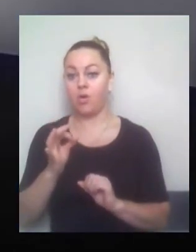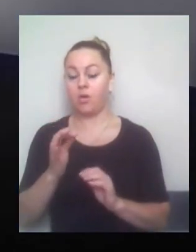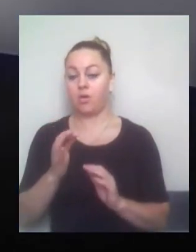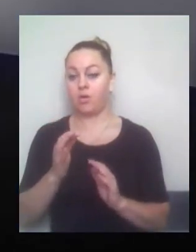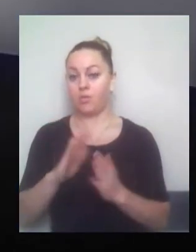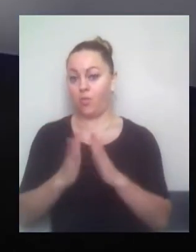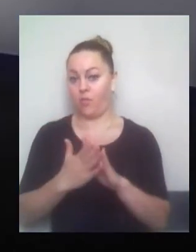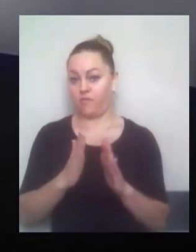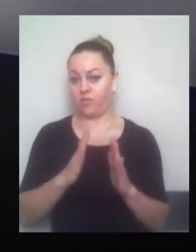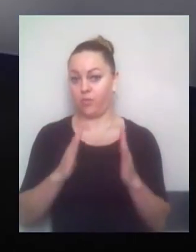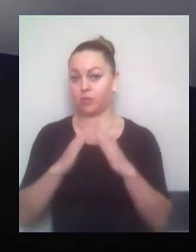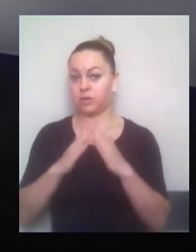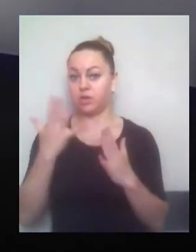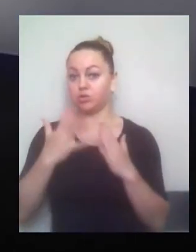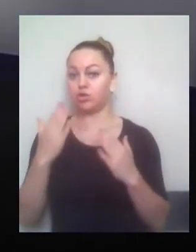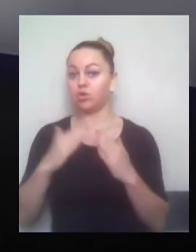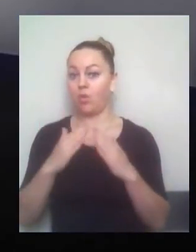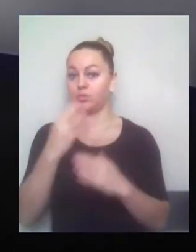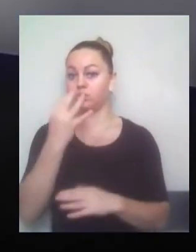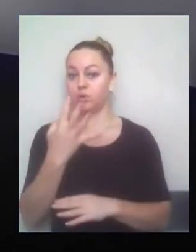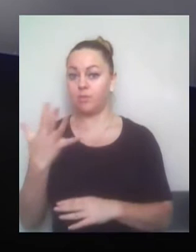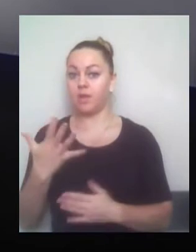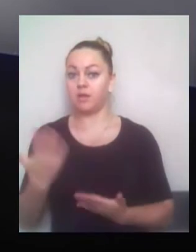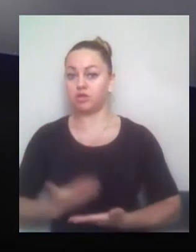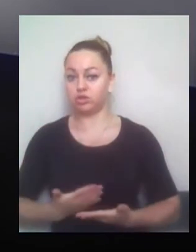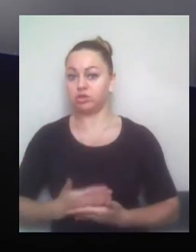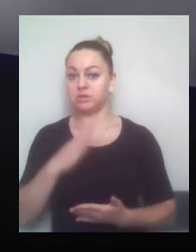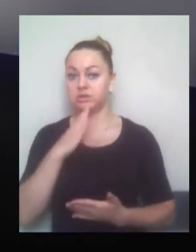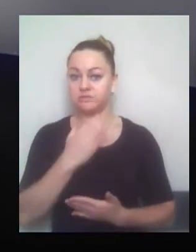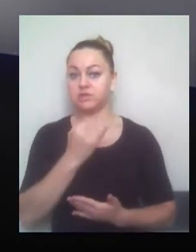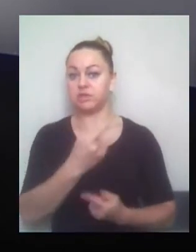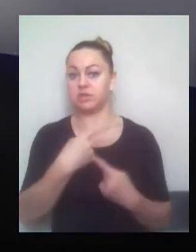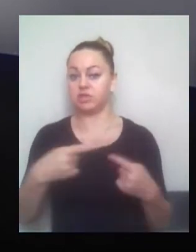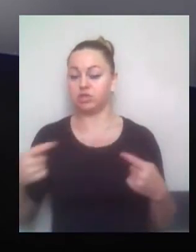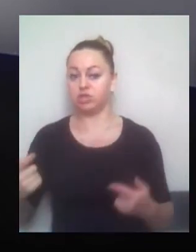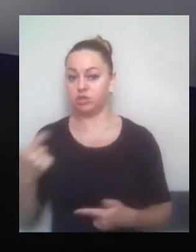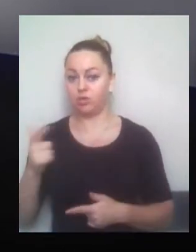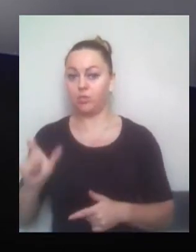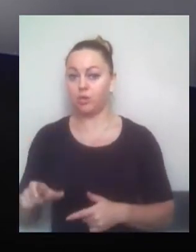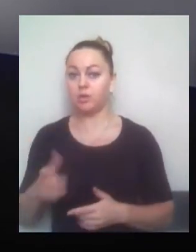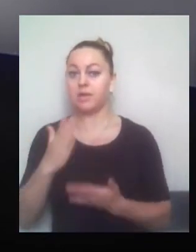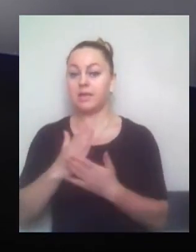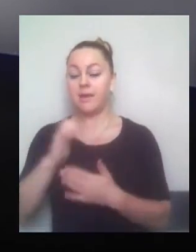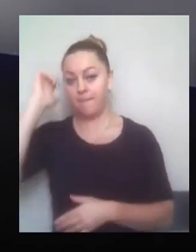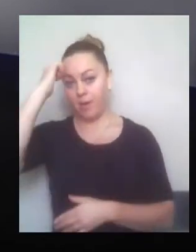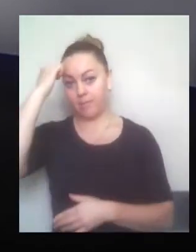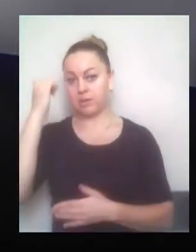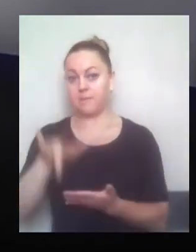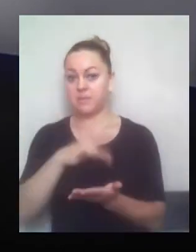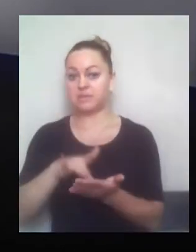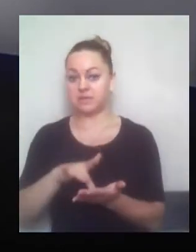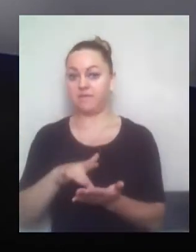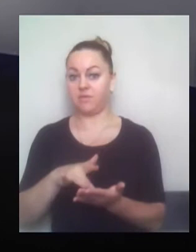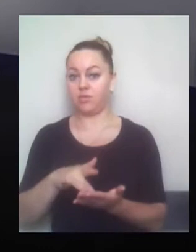Якщо ми говоримо про будинок 45, в якому проживає лілія та інші мешканці, то він є пам'яткою місцевого значення. І обов